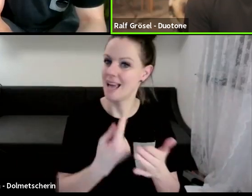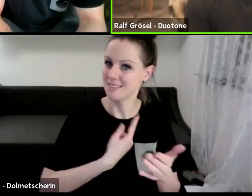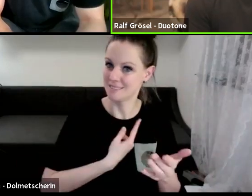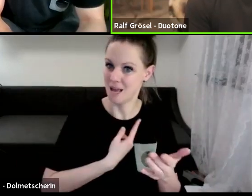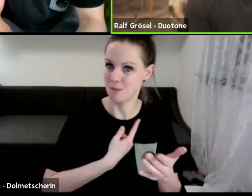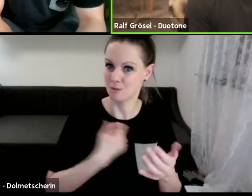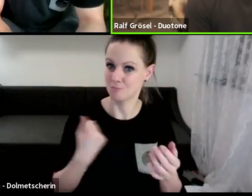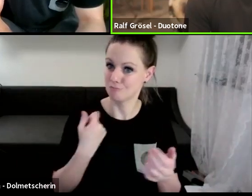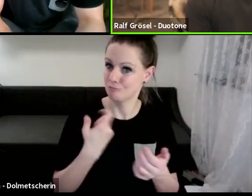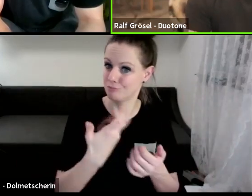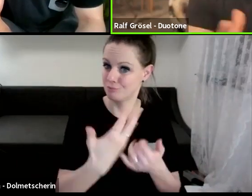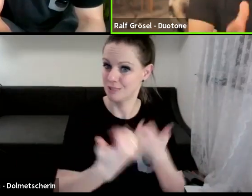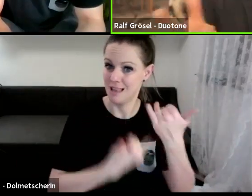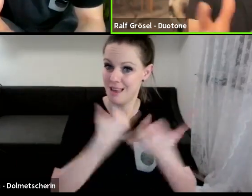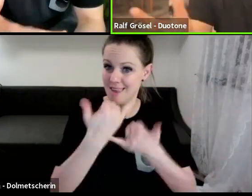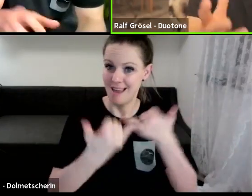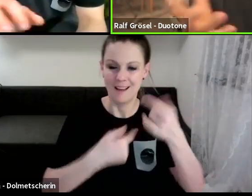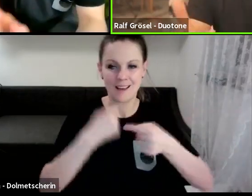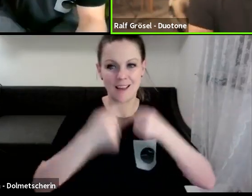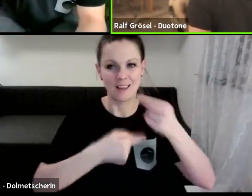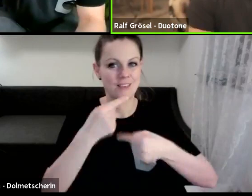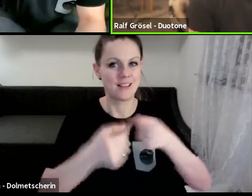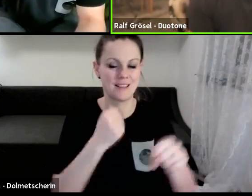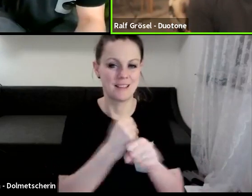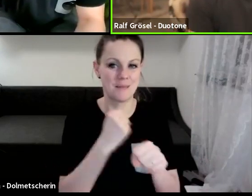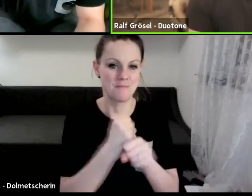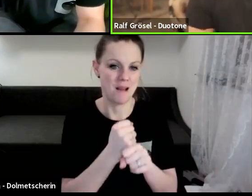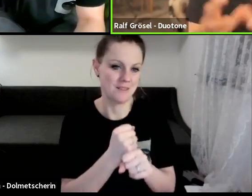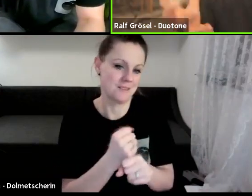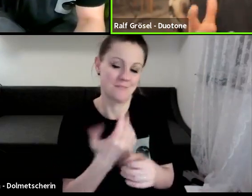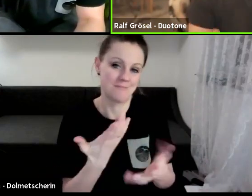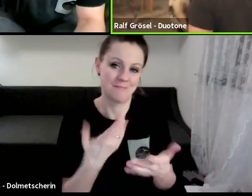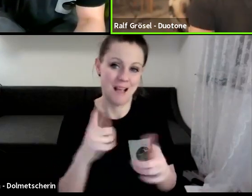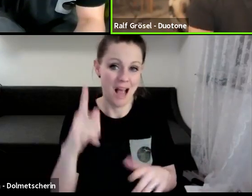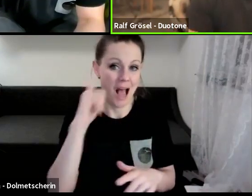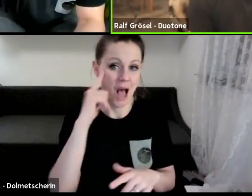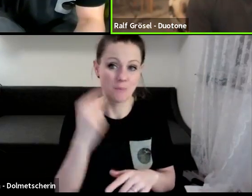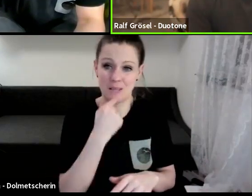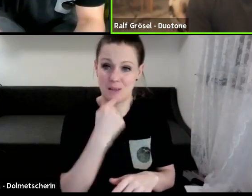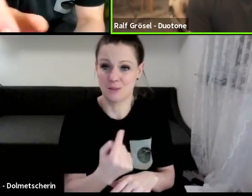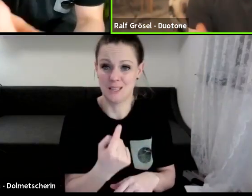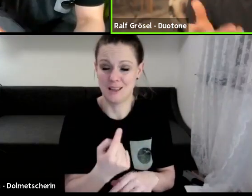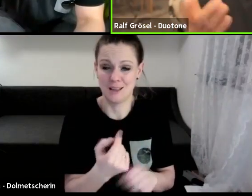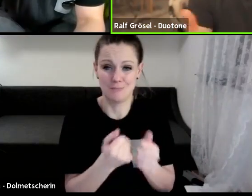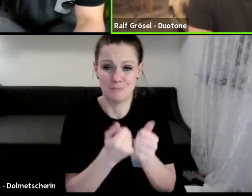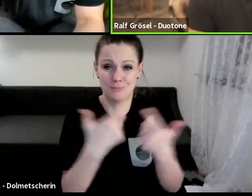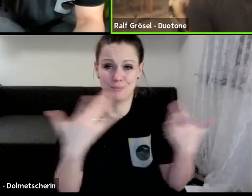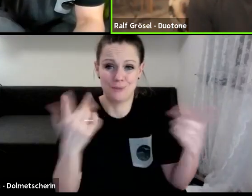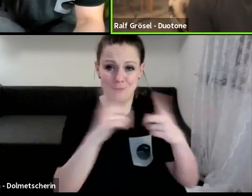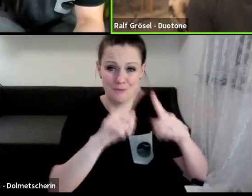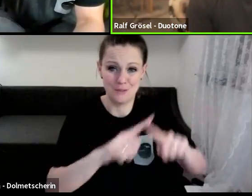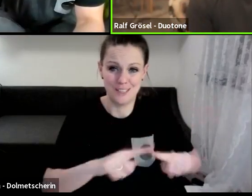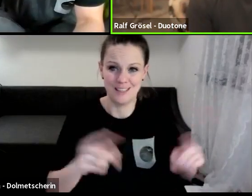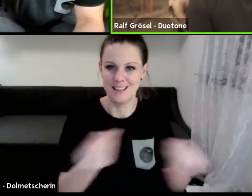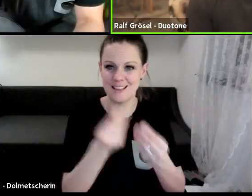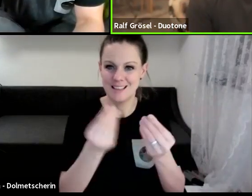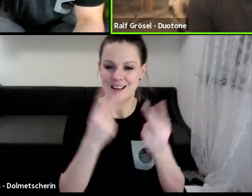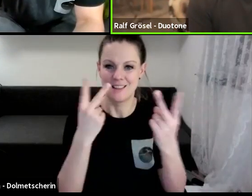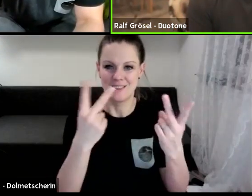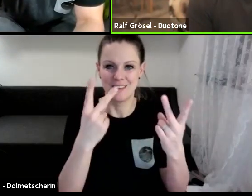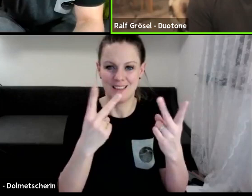den letzten Jahren entwickelt habe. Und da sind wieder, das ist meine Kernaussage, das sind halt einfach ganz viele Variate. und ganz wichtig ist eben diese